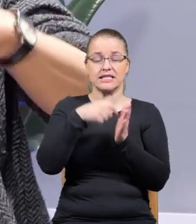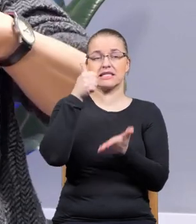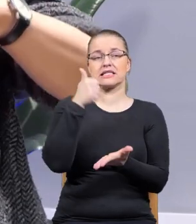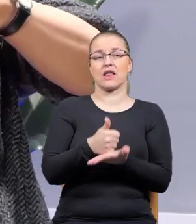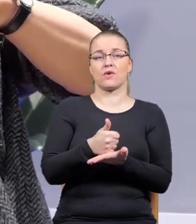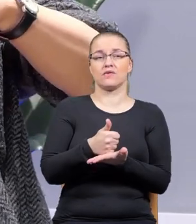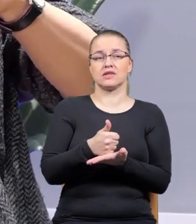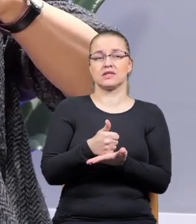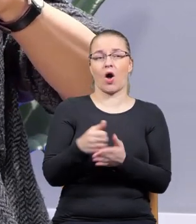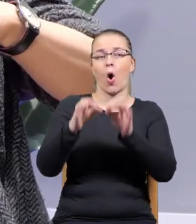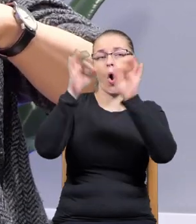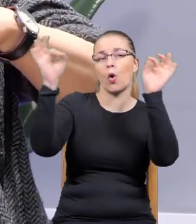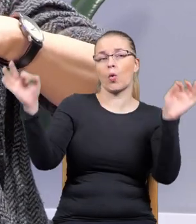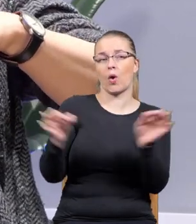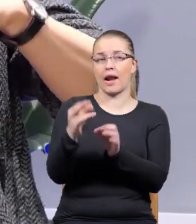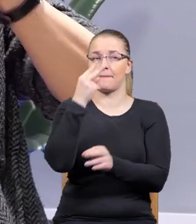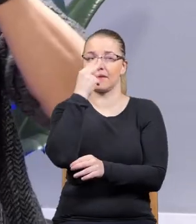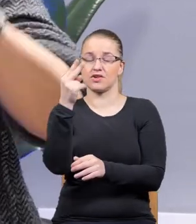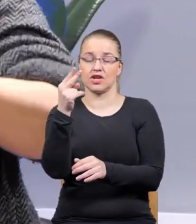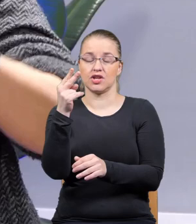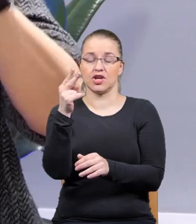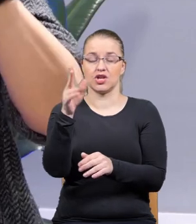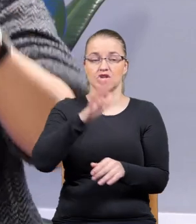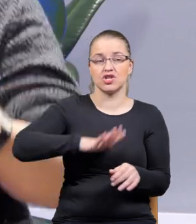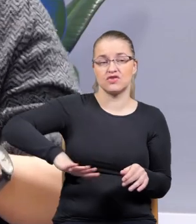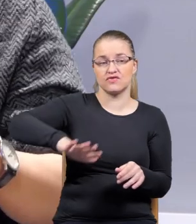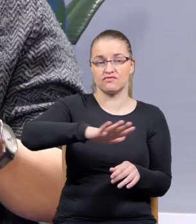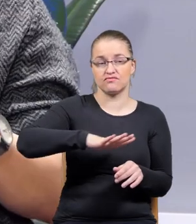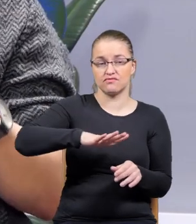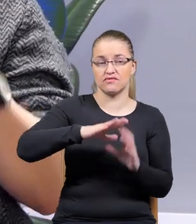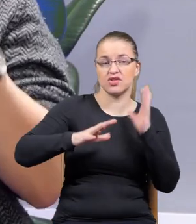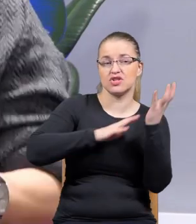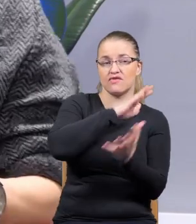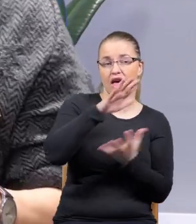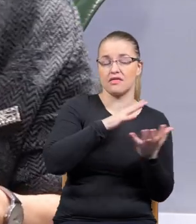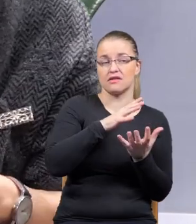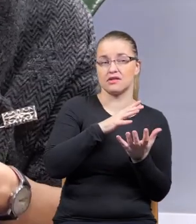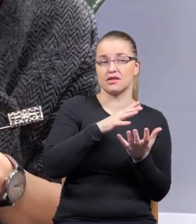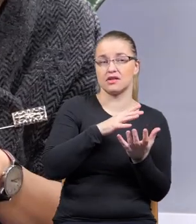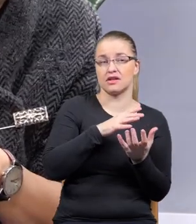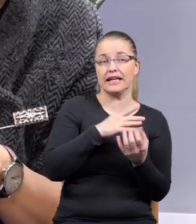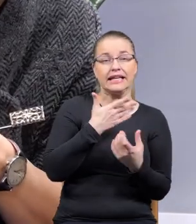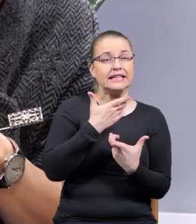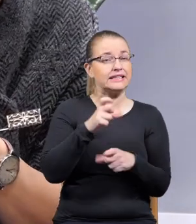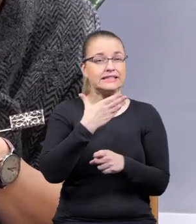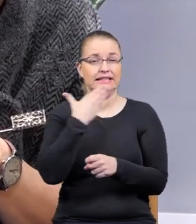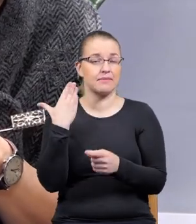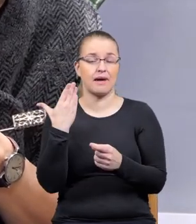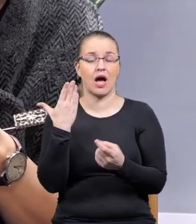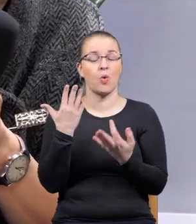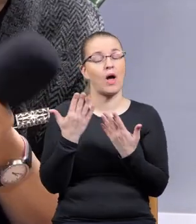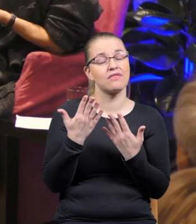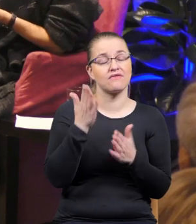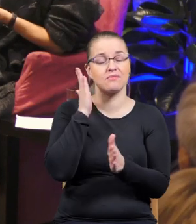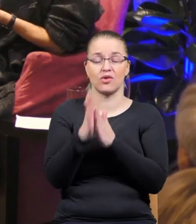bardziej uniwersalnego spojrzenia na świat i pokazania skomplikowania świata, że nic nie jest takie proste, jakby się nam wydawało na